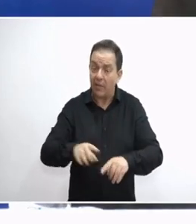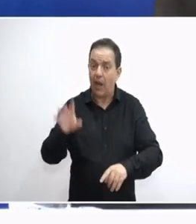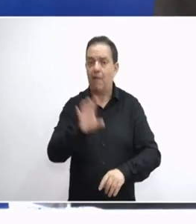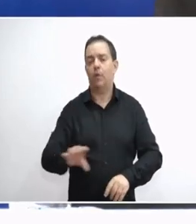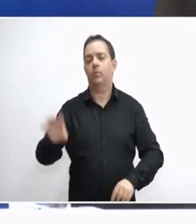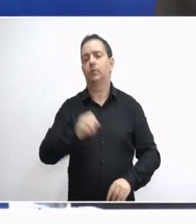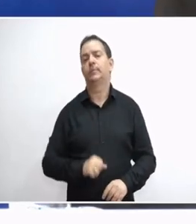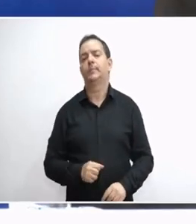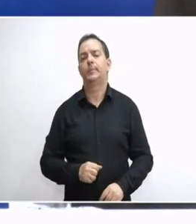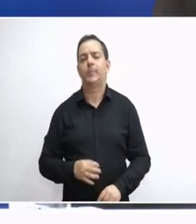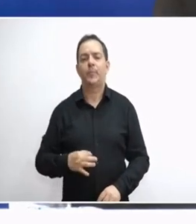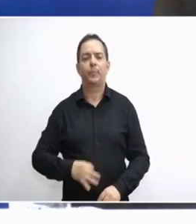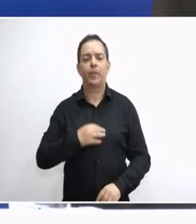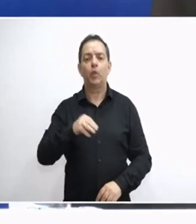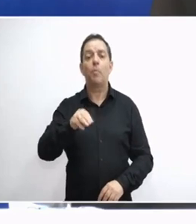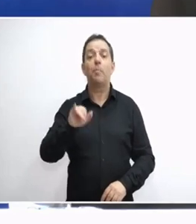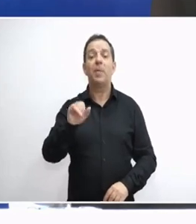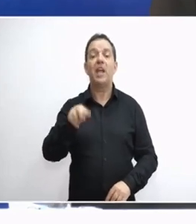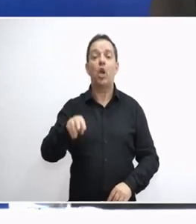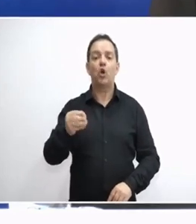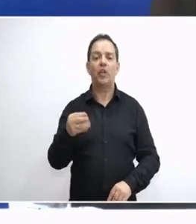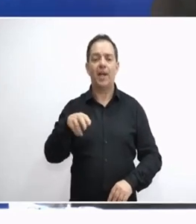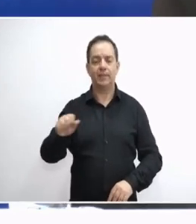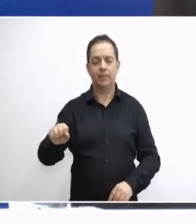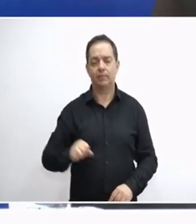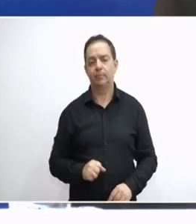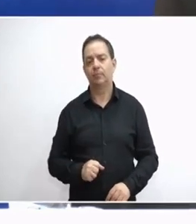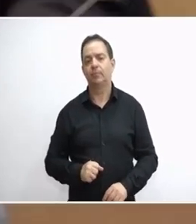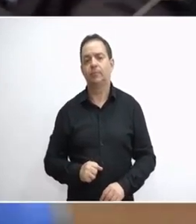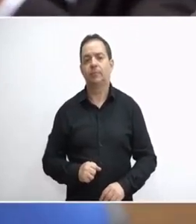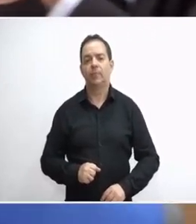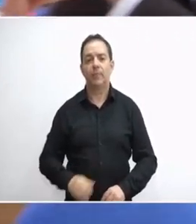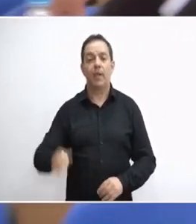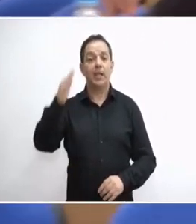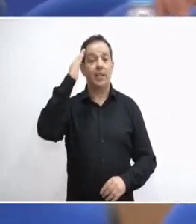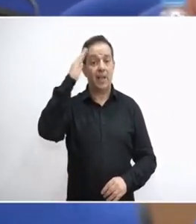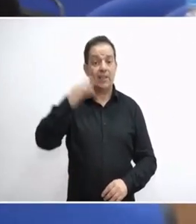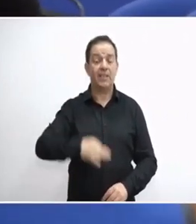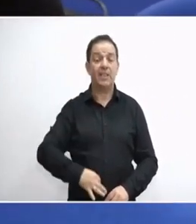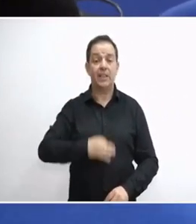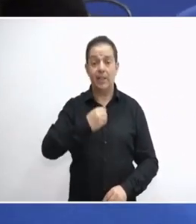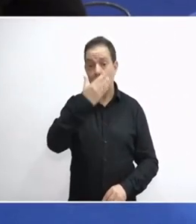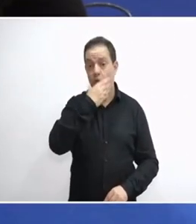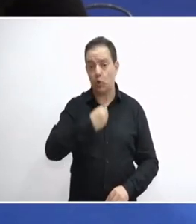Ο κύριος Μιλωνάς από το news600.gr. Γεια σας κύριε Σόρα.